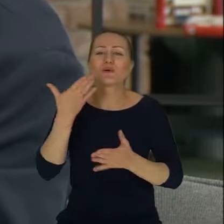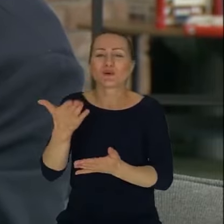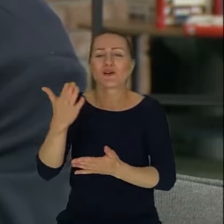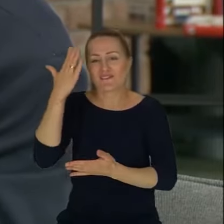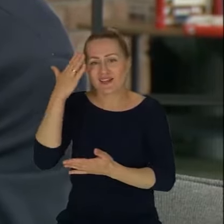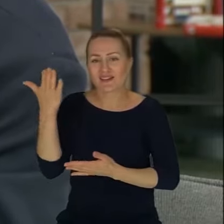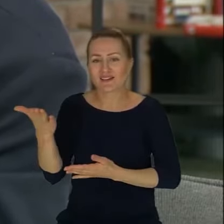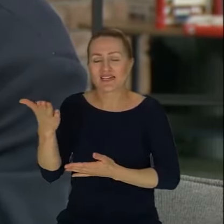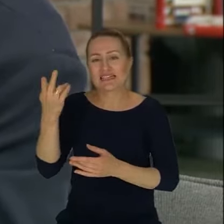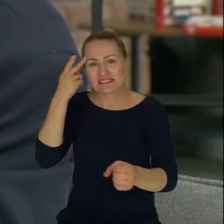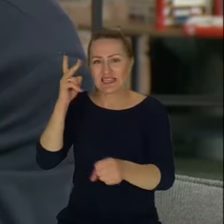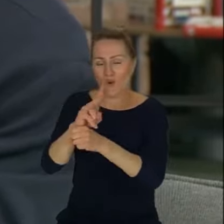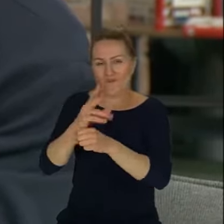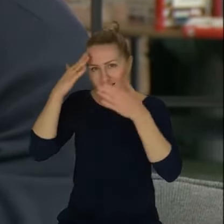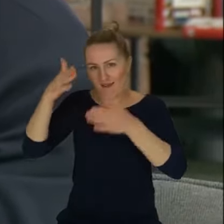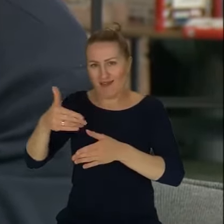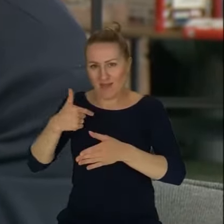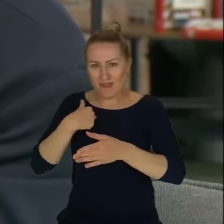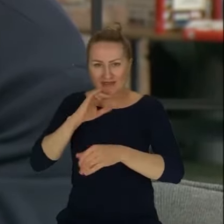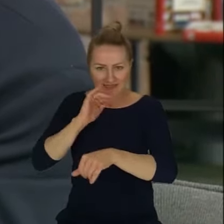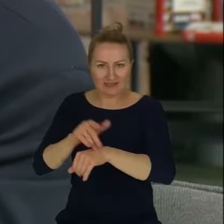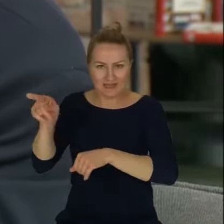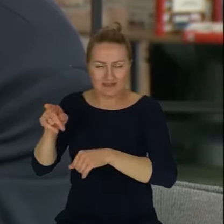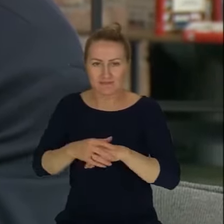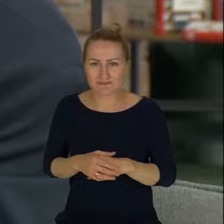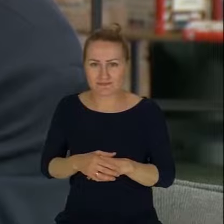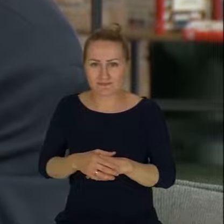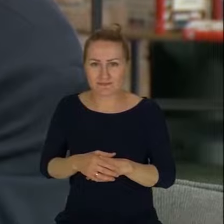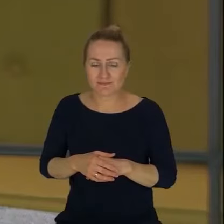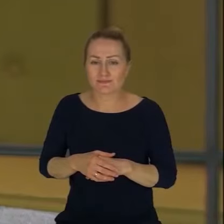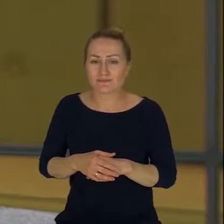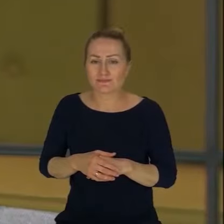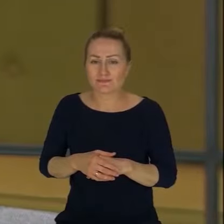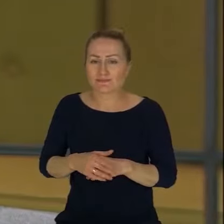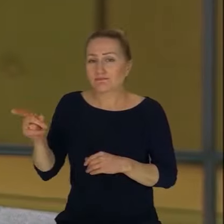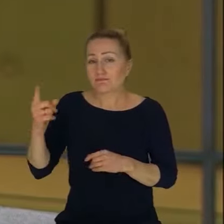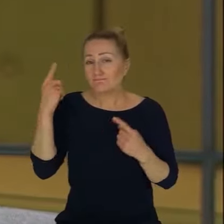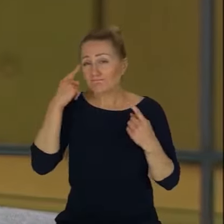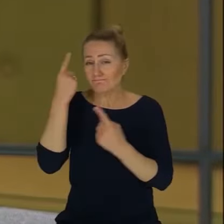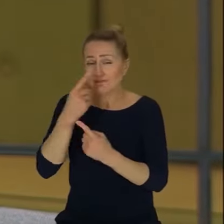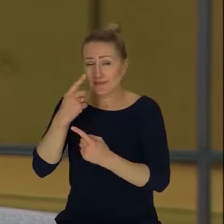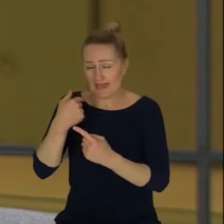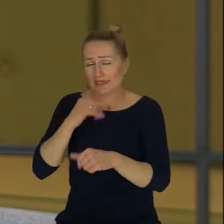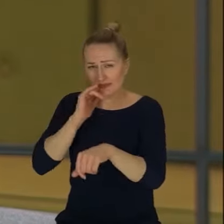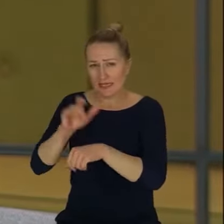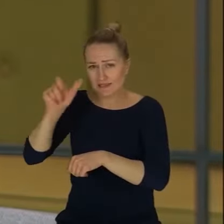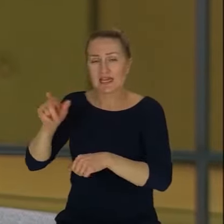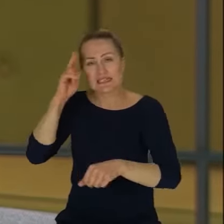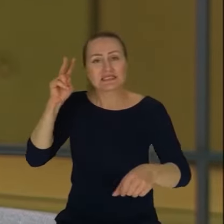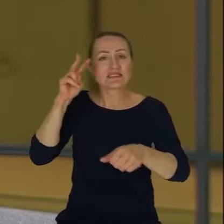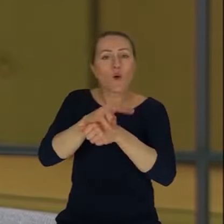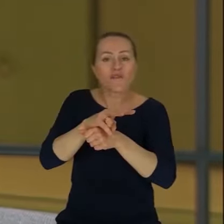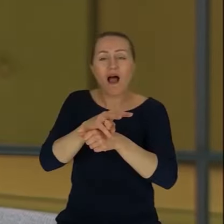zaufaniem. I on jednak uważa, że ja bardzo to podzielam od lat, mianowicie, że jednak zaufanie buduje się od instytucji,